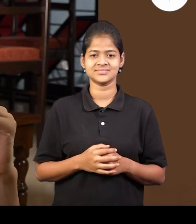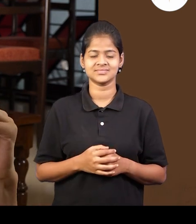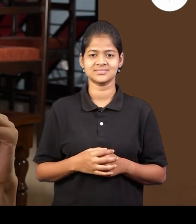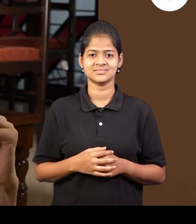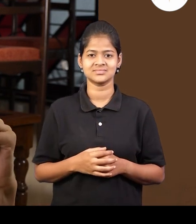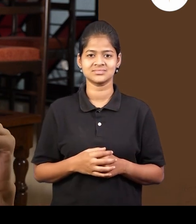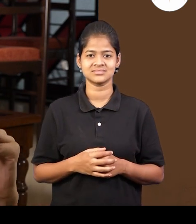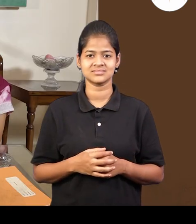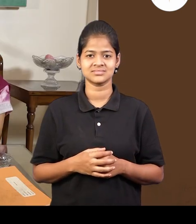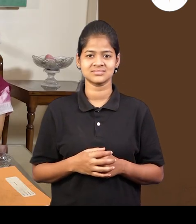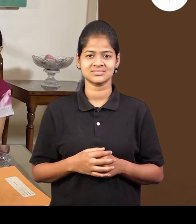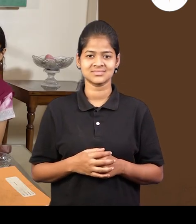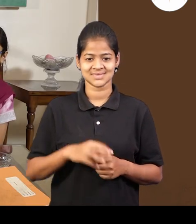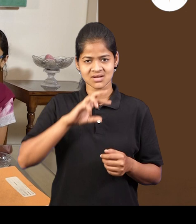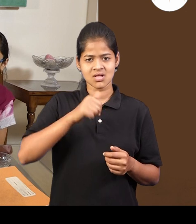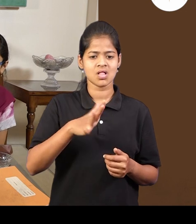बगते